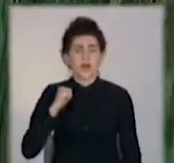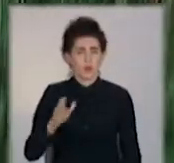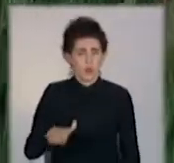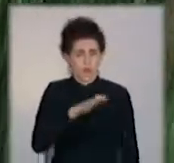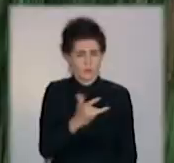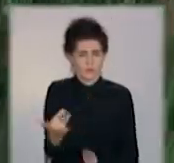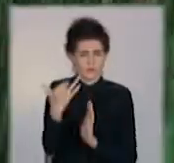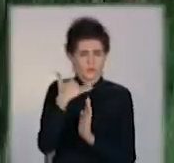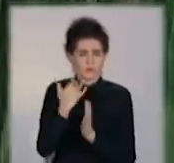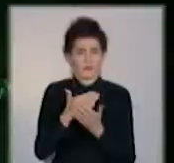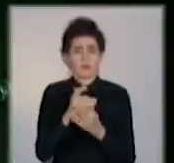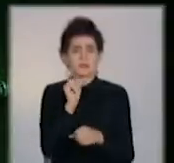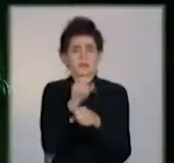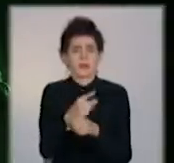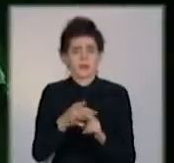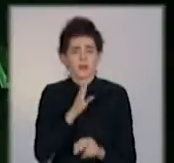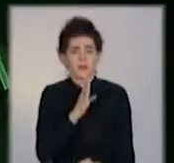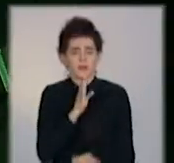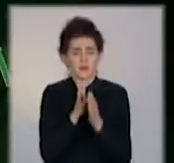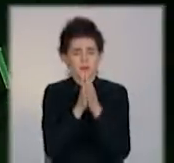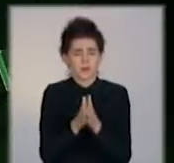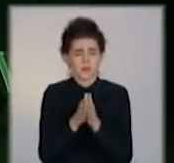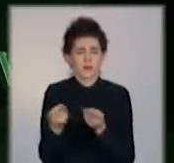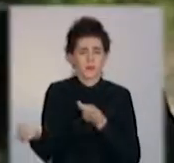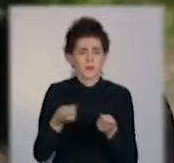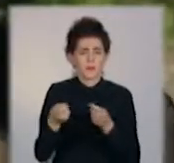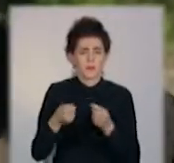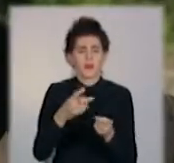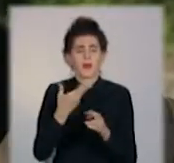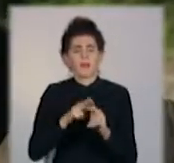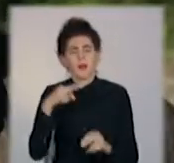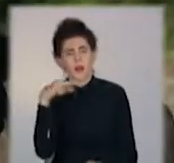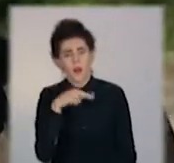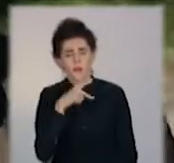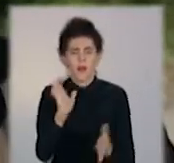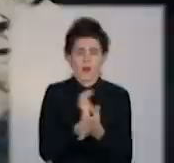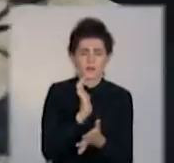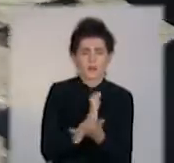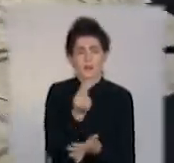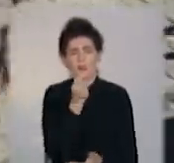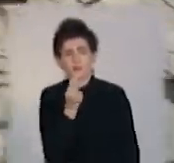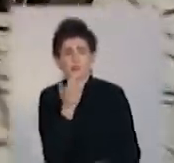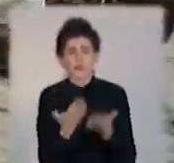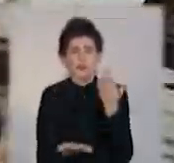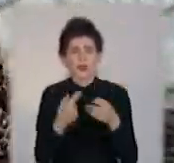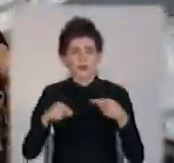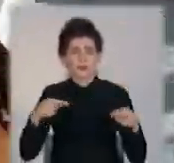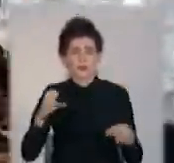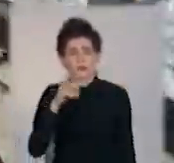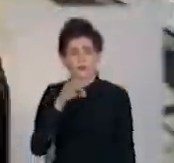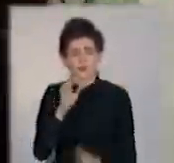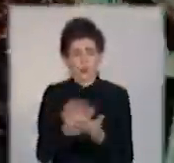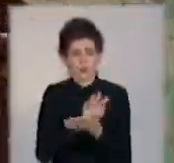Замовлення несуть пані Христині. Вона просить приносити поштарів не тільки ліки, а й газети, харчі та засоби дезінфекції.